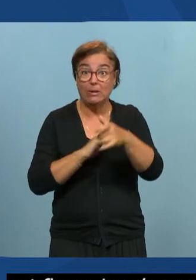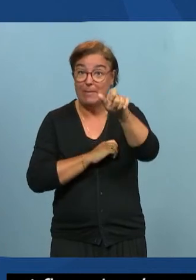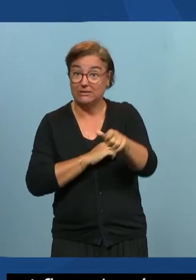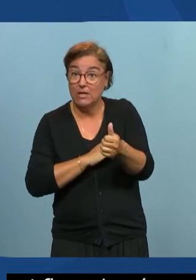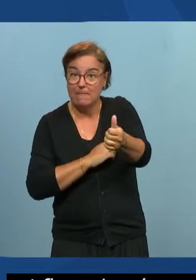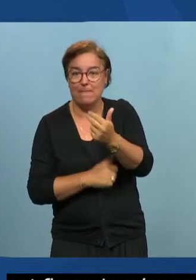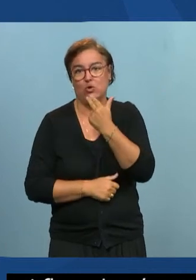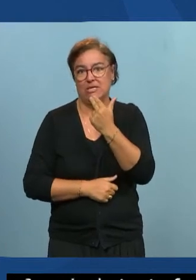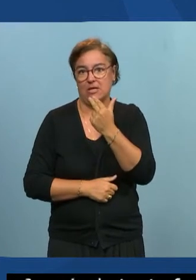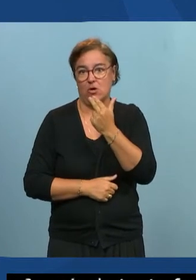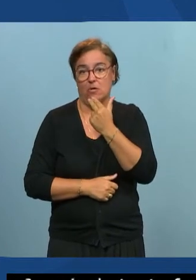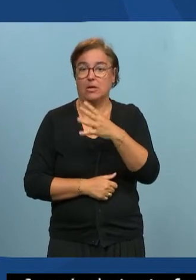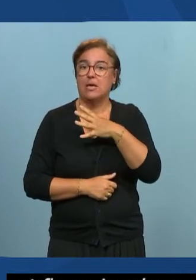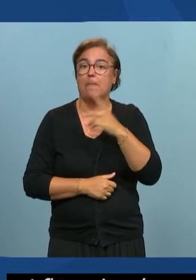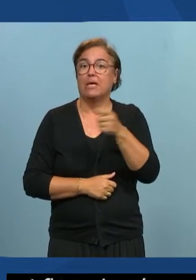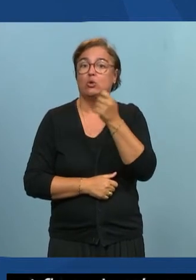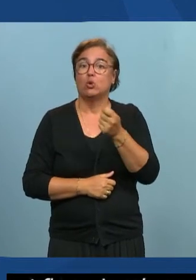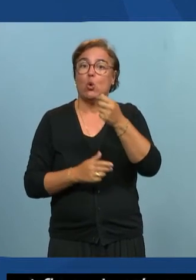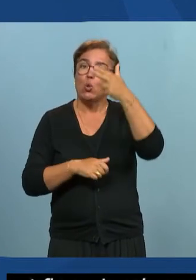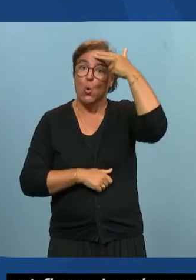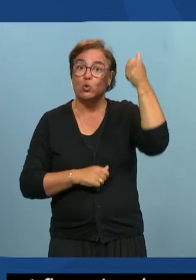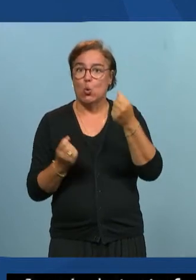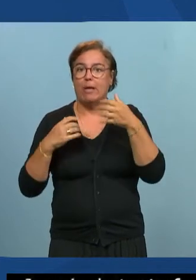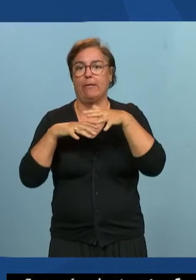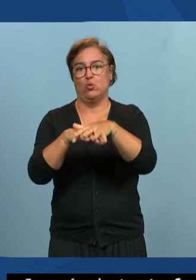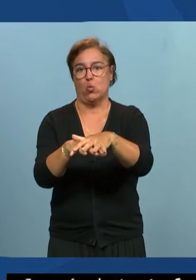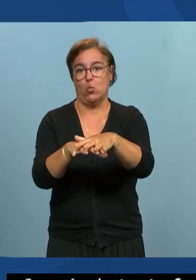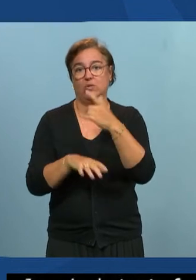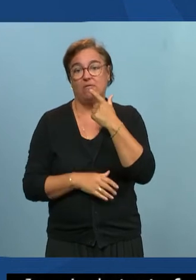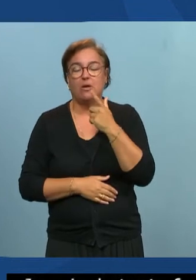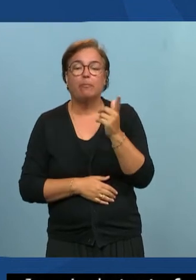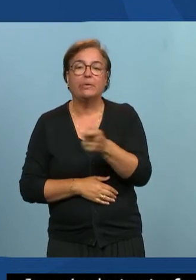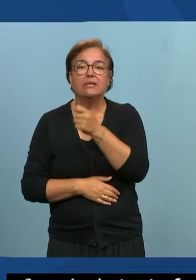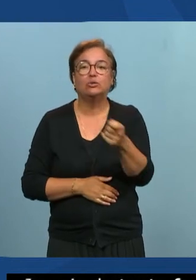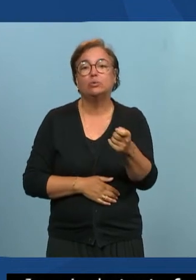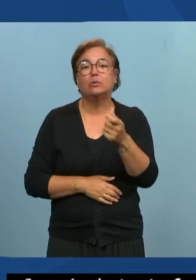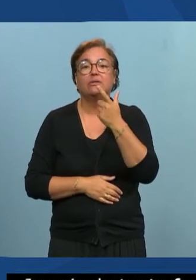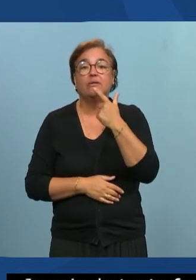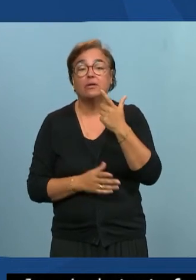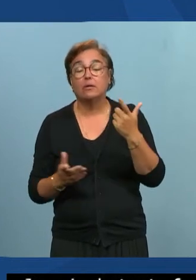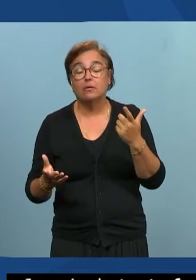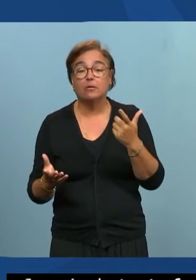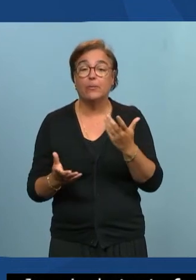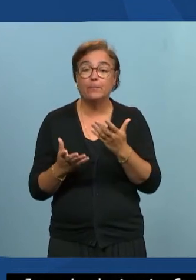présentation, il a la notion d'inclusion. Donc, évidemment, on va rentrer bien évidemment à la suite de